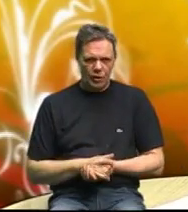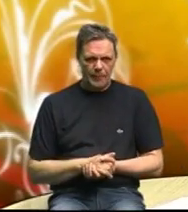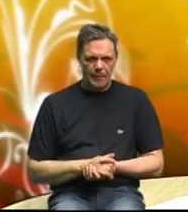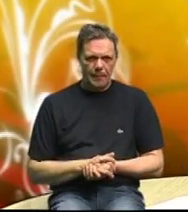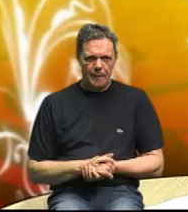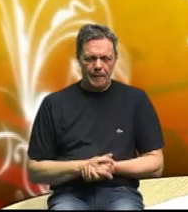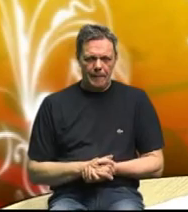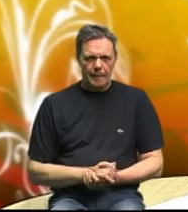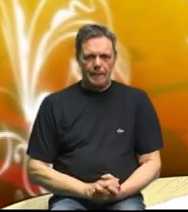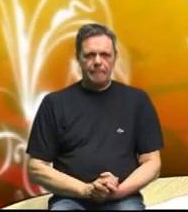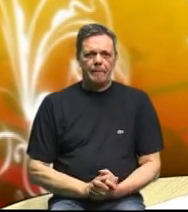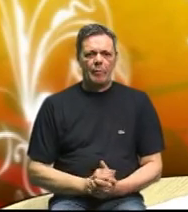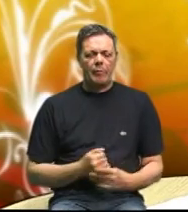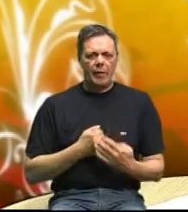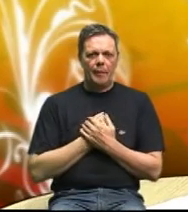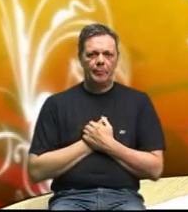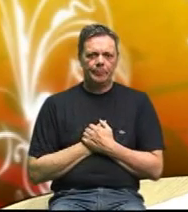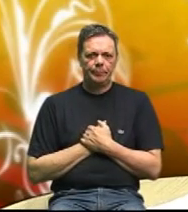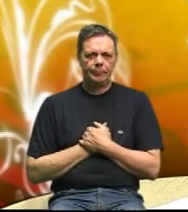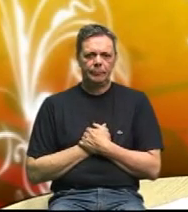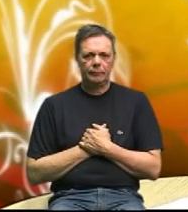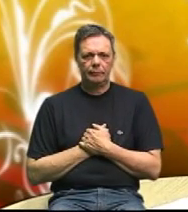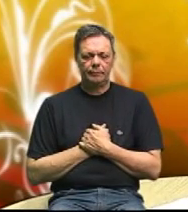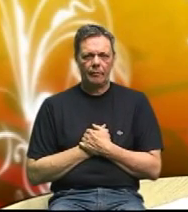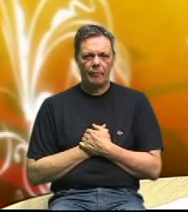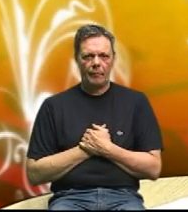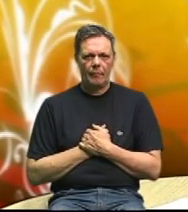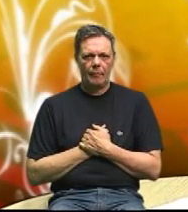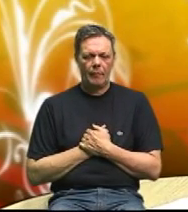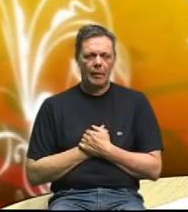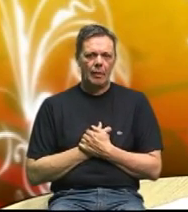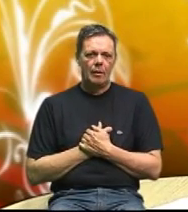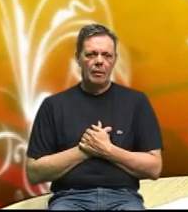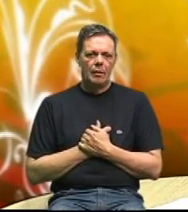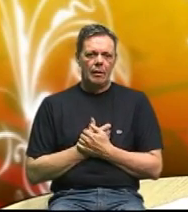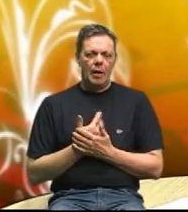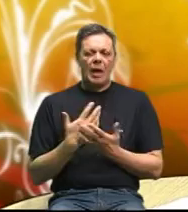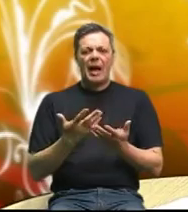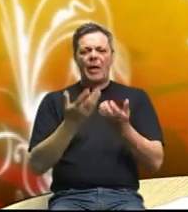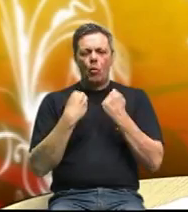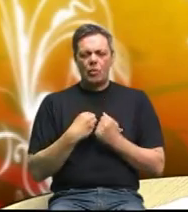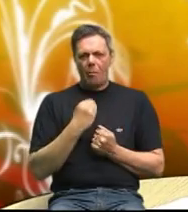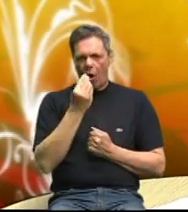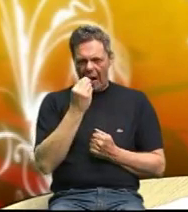da malo objasnimo pardon e znači mi kad uzmemo hranu koja je kvalitetna